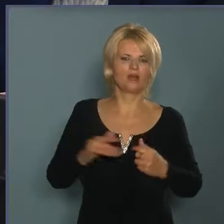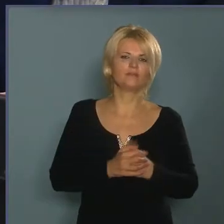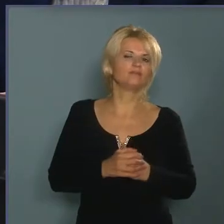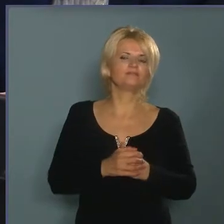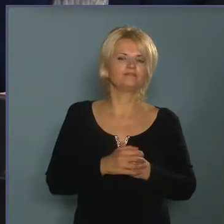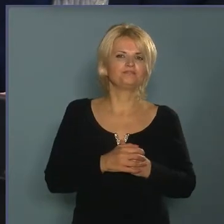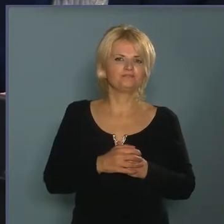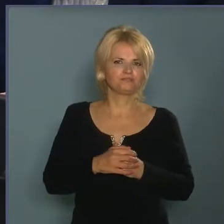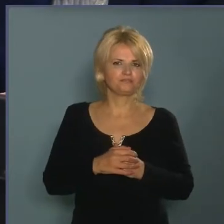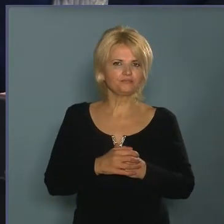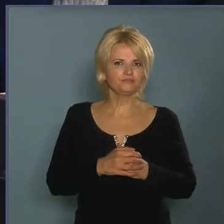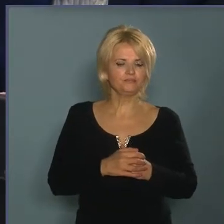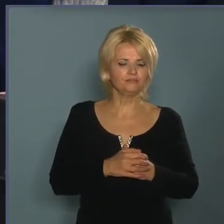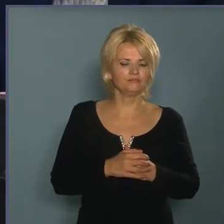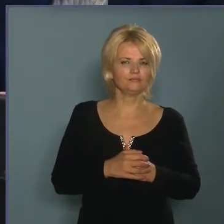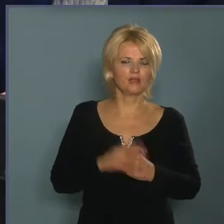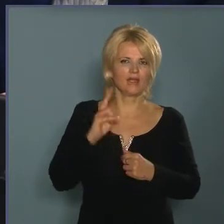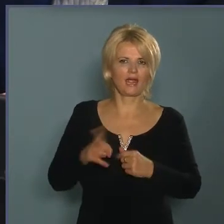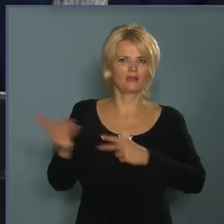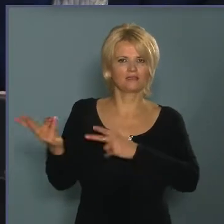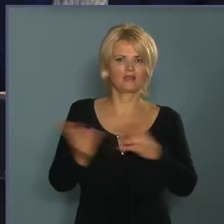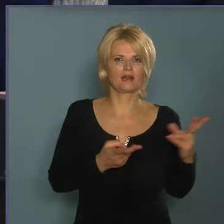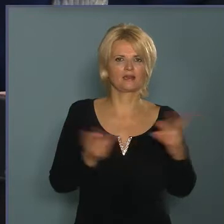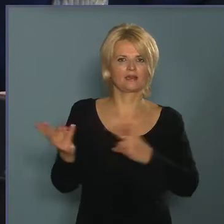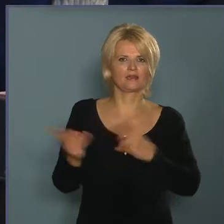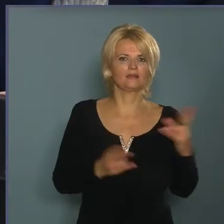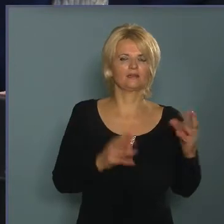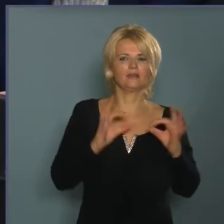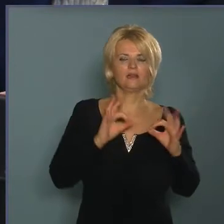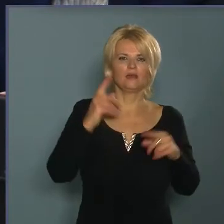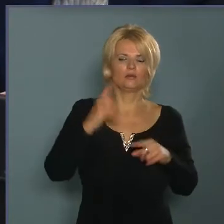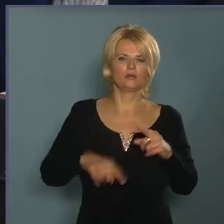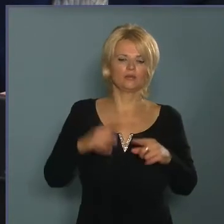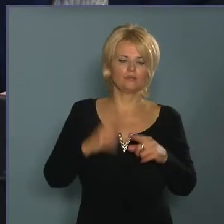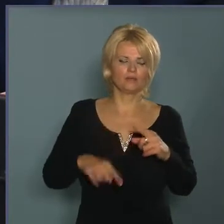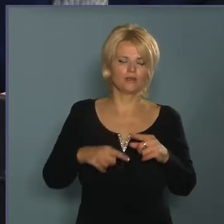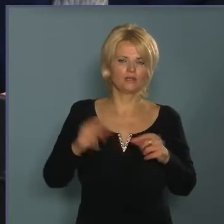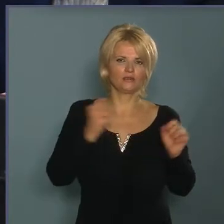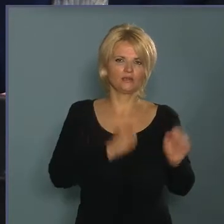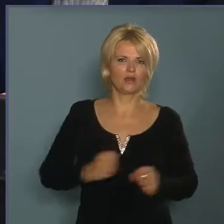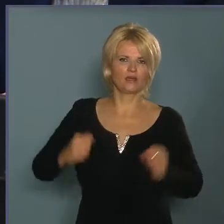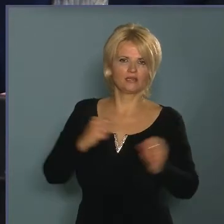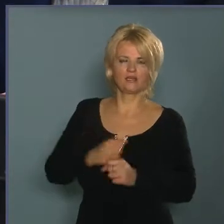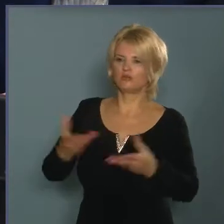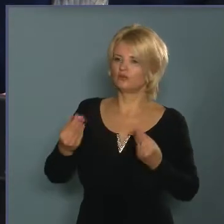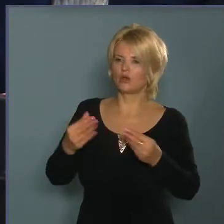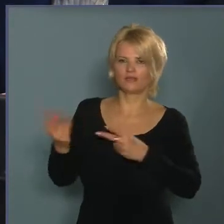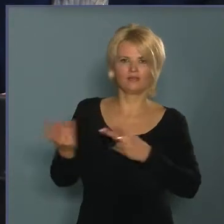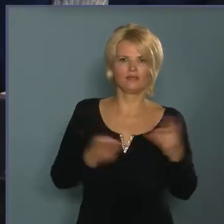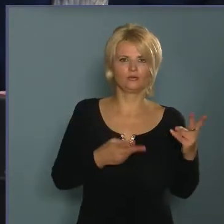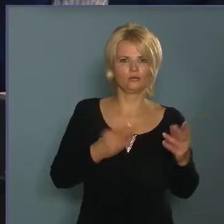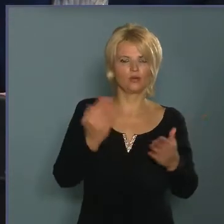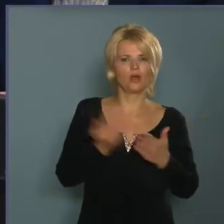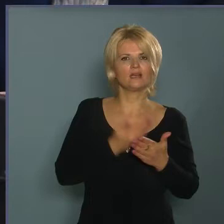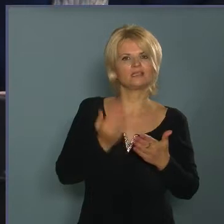kibelezték, amelyeket később el kell szállítani. A legutóbbi nagy takarításnál azt lehet, hogy egy tucatot vittünk el ezekből a